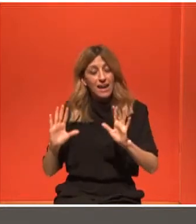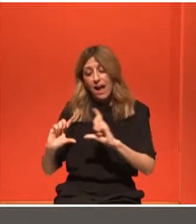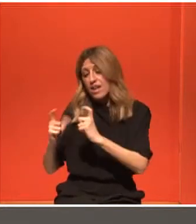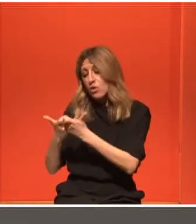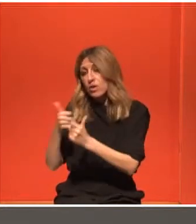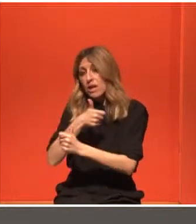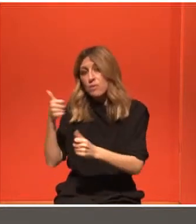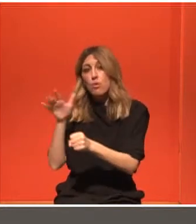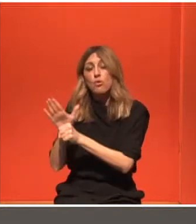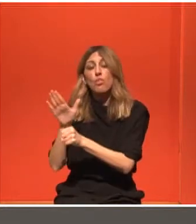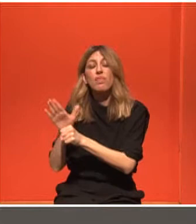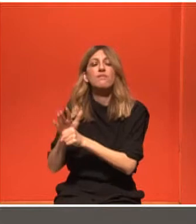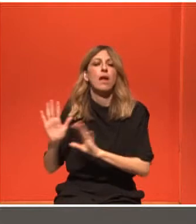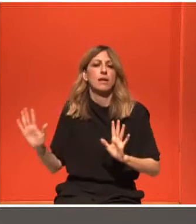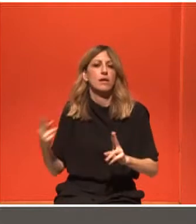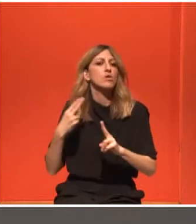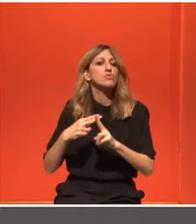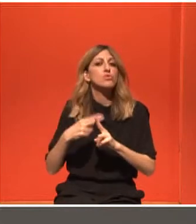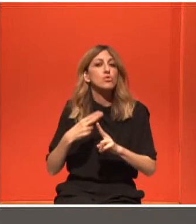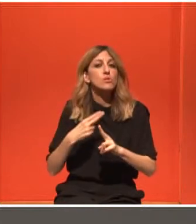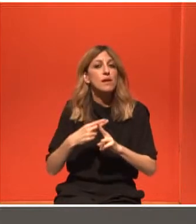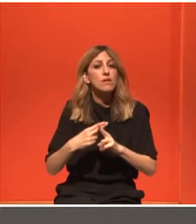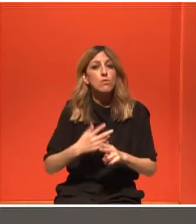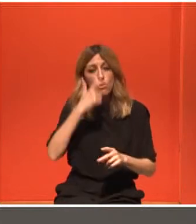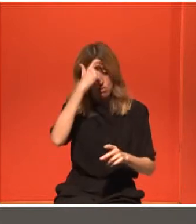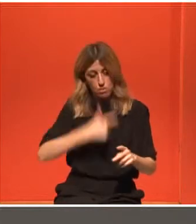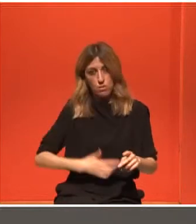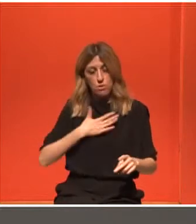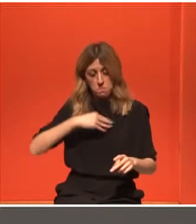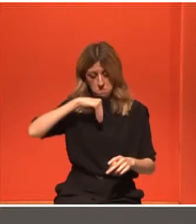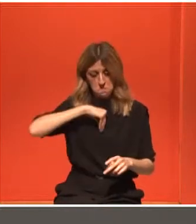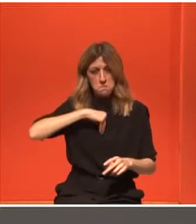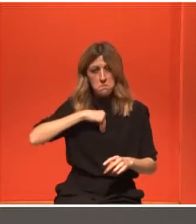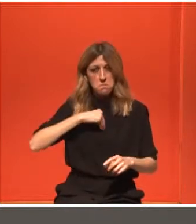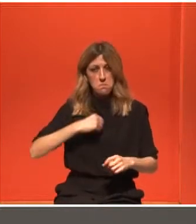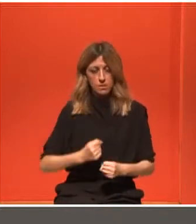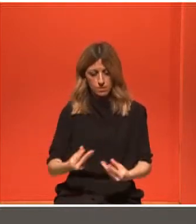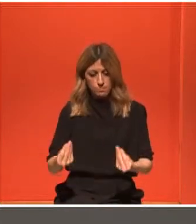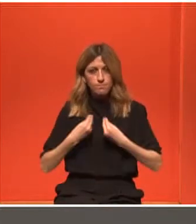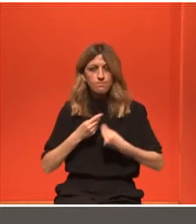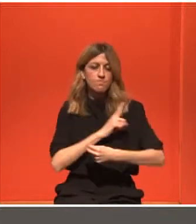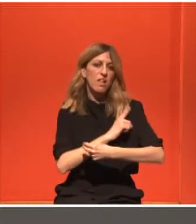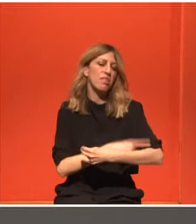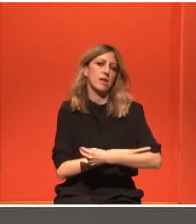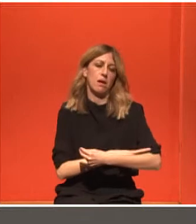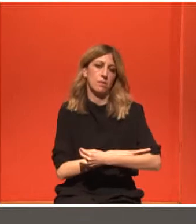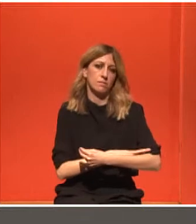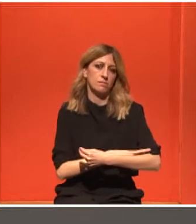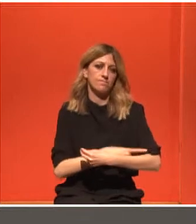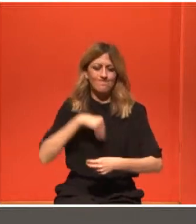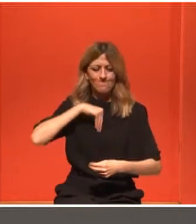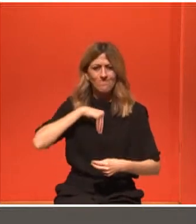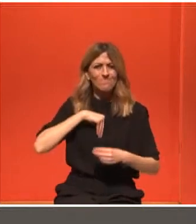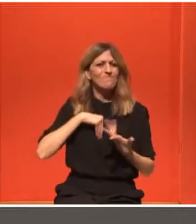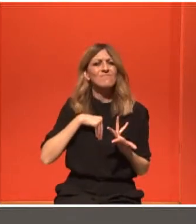αυτά είναι που θα τον κρατήσουν απέναντι και όρθιο. Τα κρατήματα αυτά είναι είτε